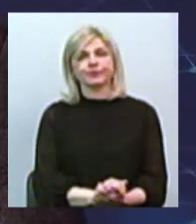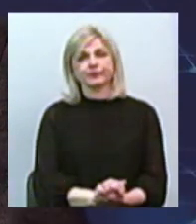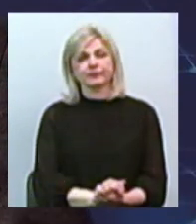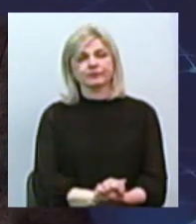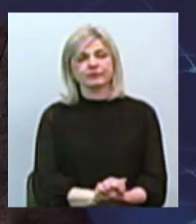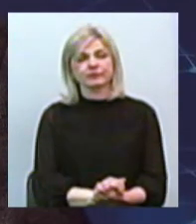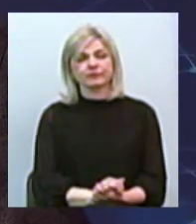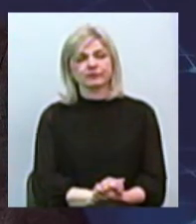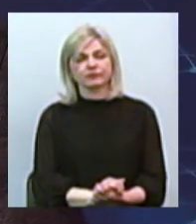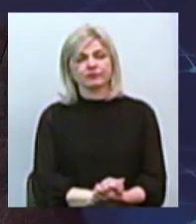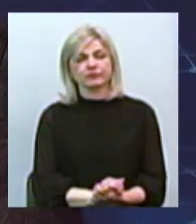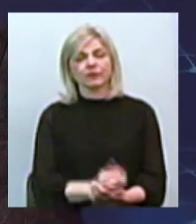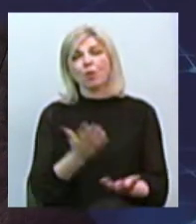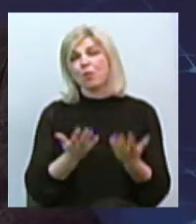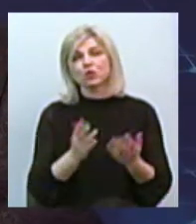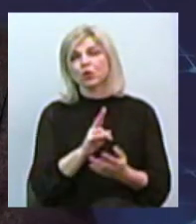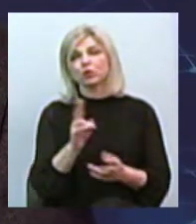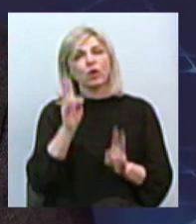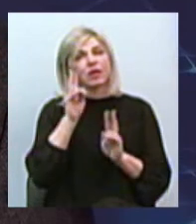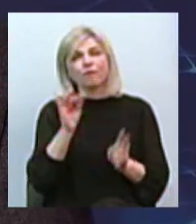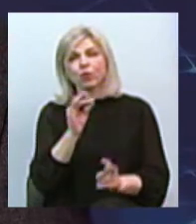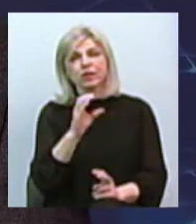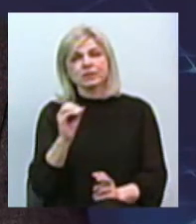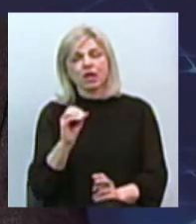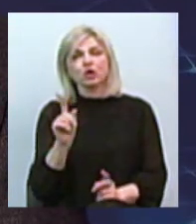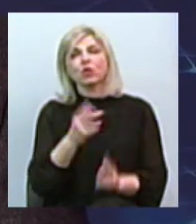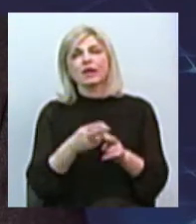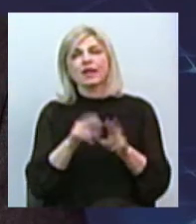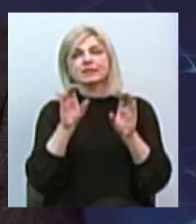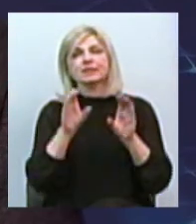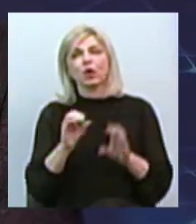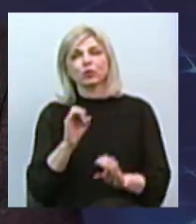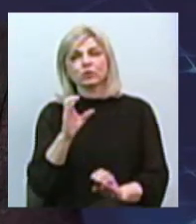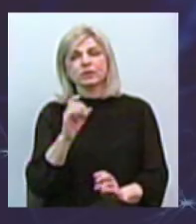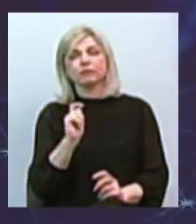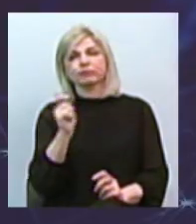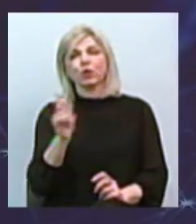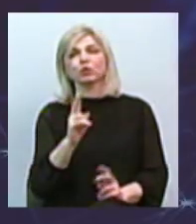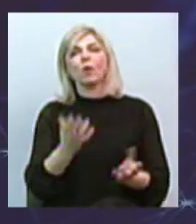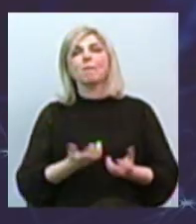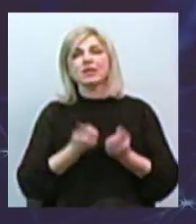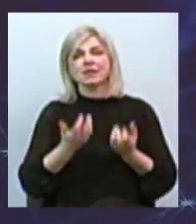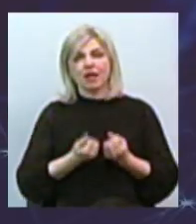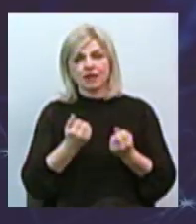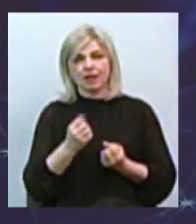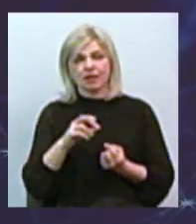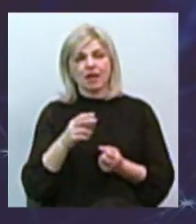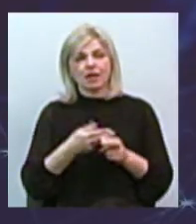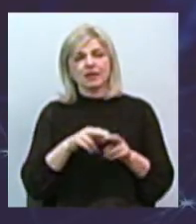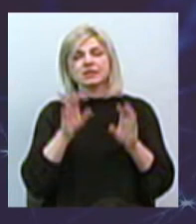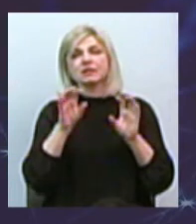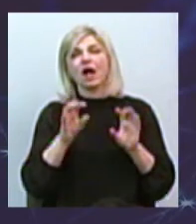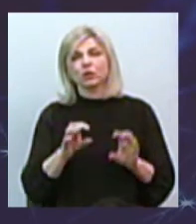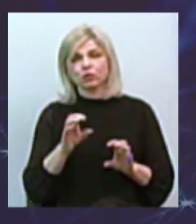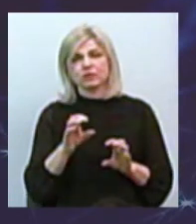Можливо, хтось не в курсі, із наших глядачів такий статус присвоюють тим, хто рятував Євії під час Голокосту. Це